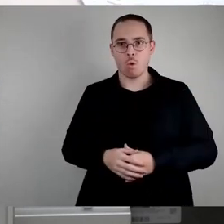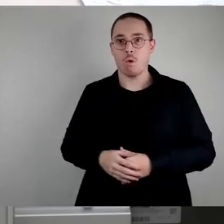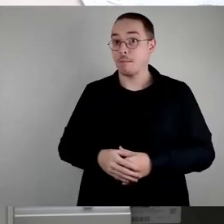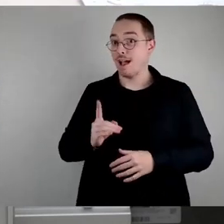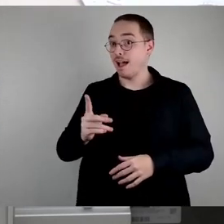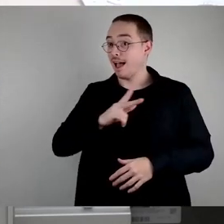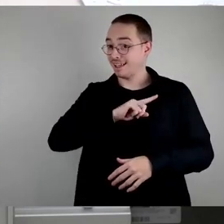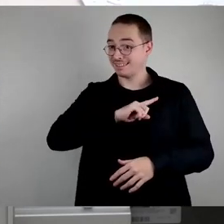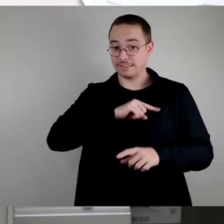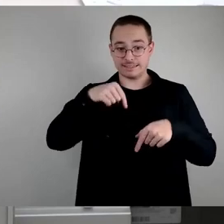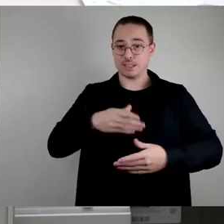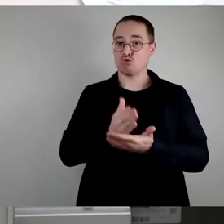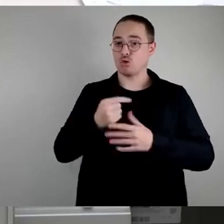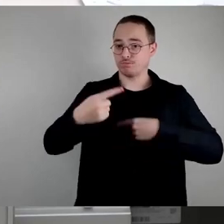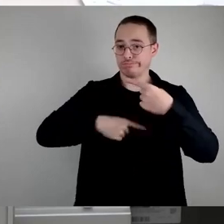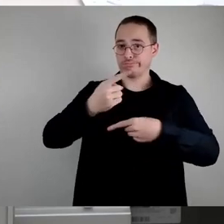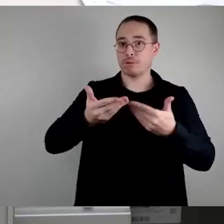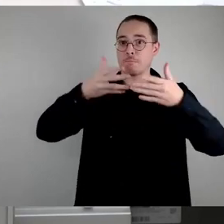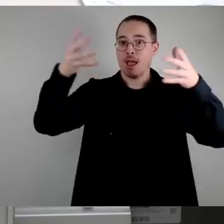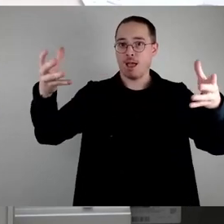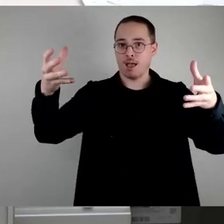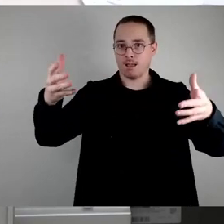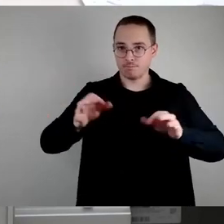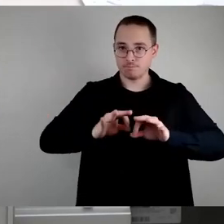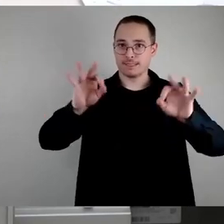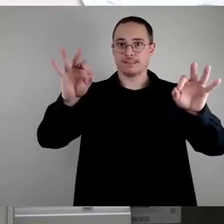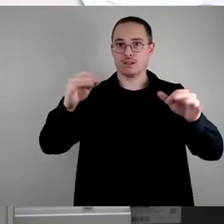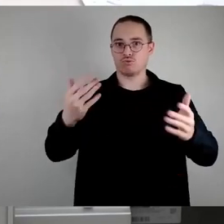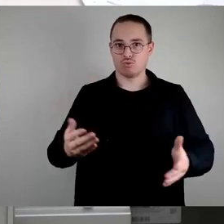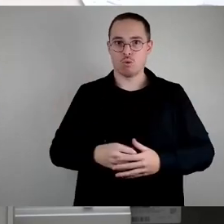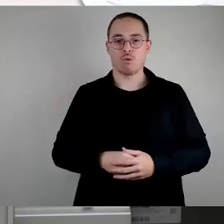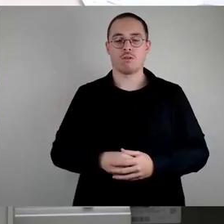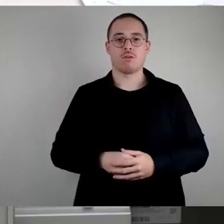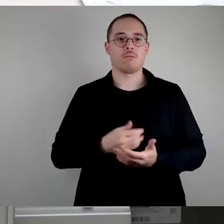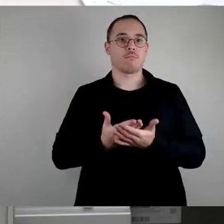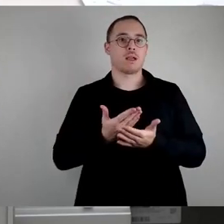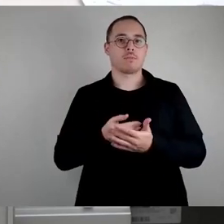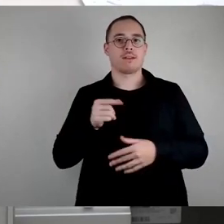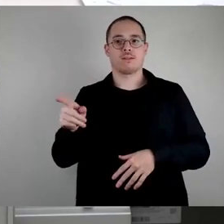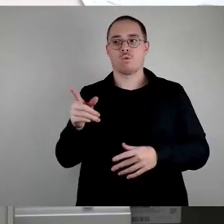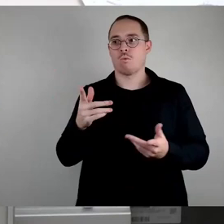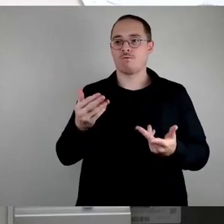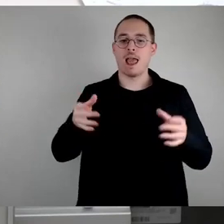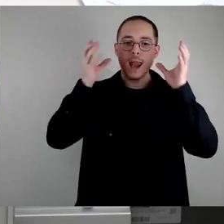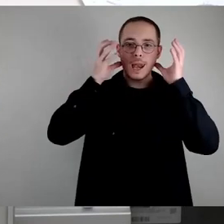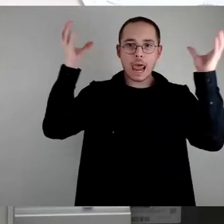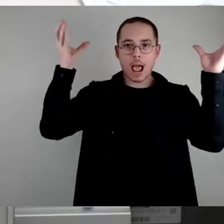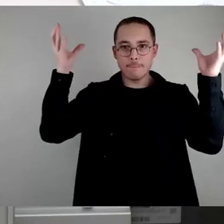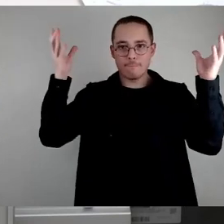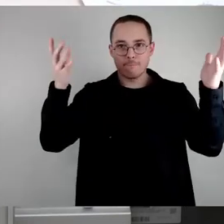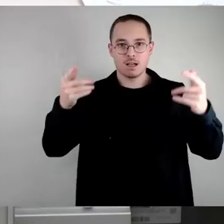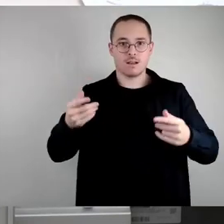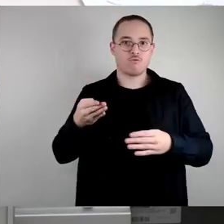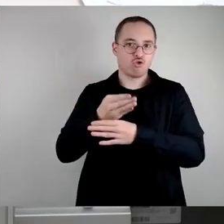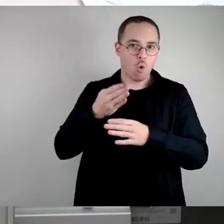Mietern. Da gibt es das berühmte Nicht- oder doch riechende Kaninchen, da gibt es Lärmbelästigungen und das ist natürlich auch für die WED gut,